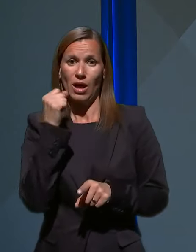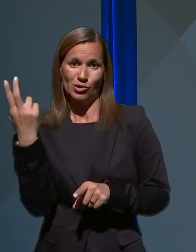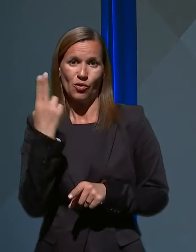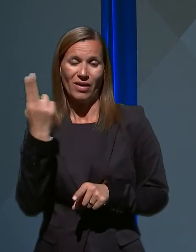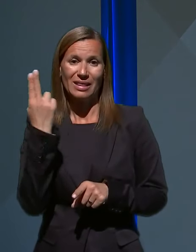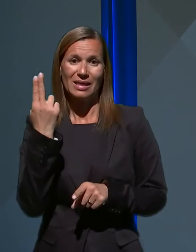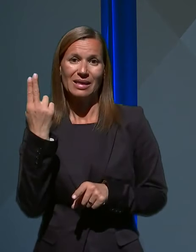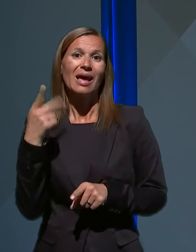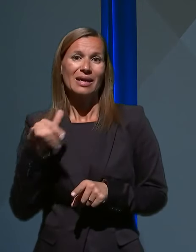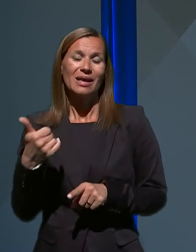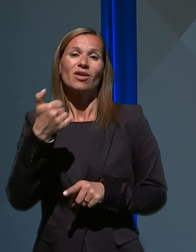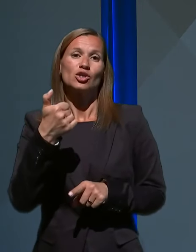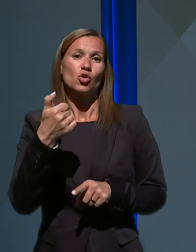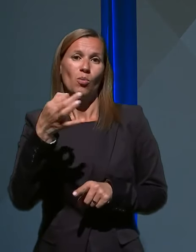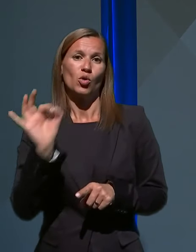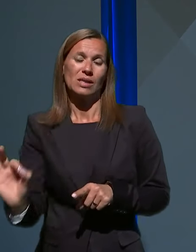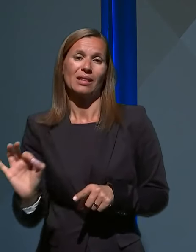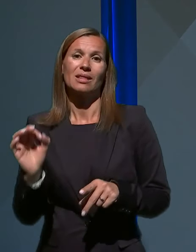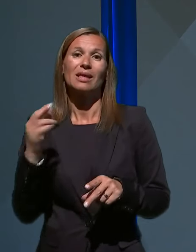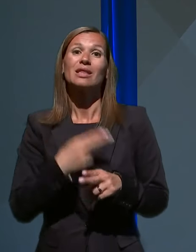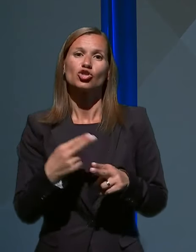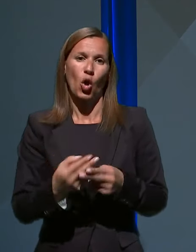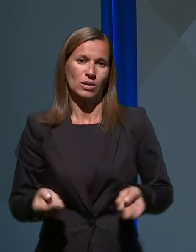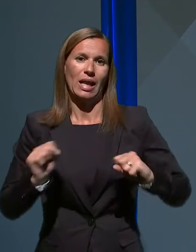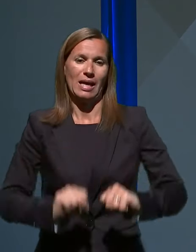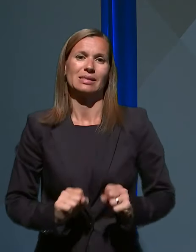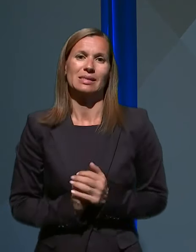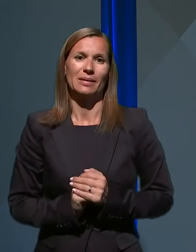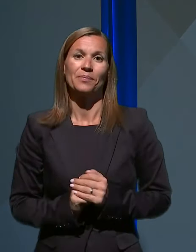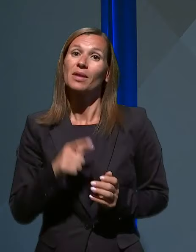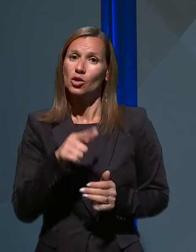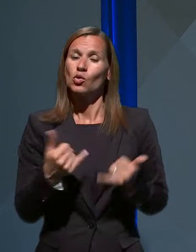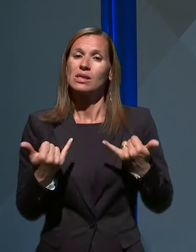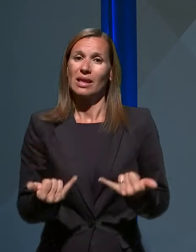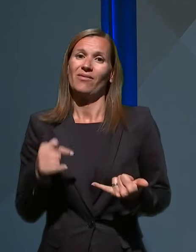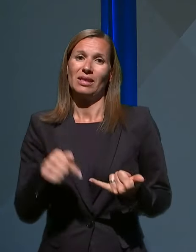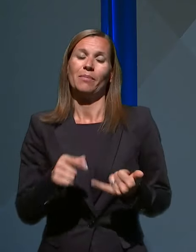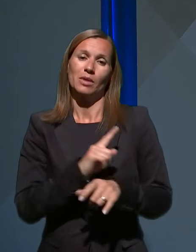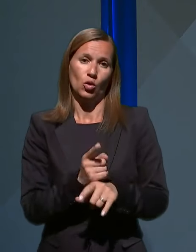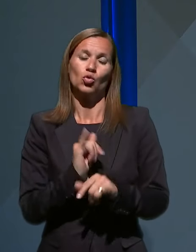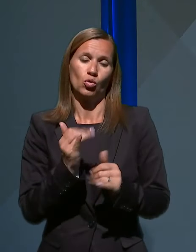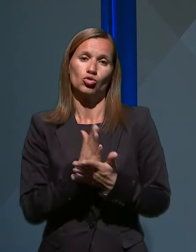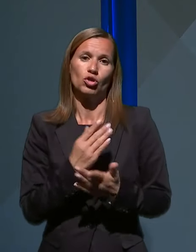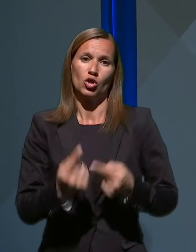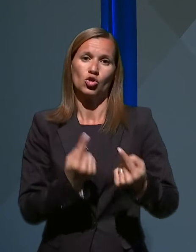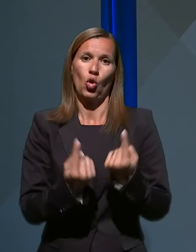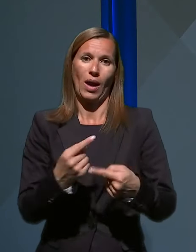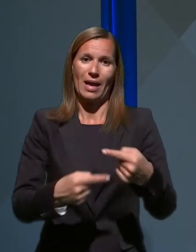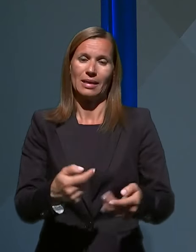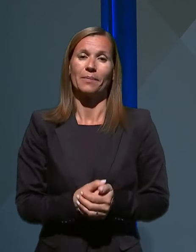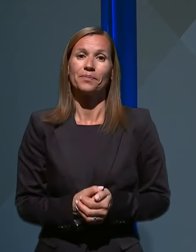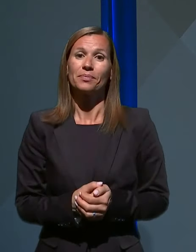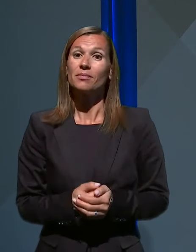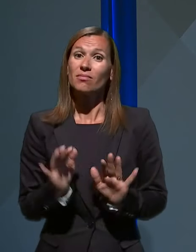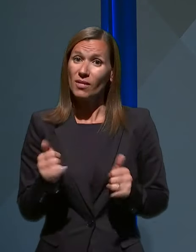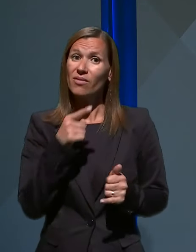je v 100% državni lasti in to se v danem trenutku dogaja. Ja, ravno to, da rekli